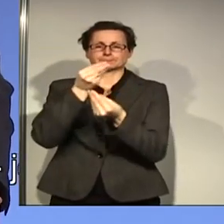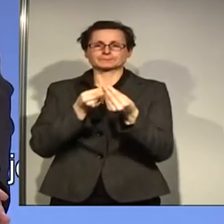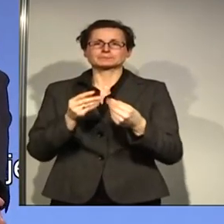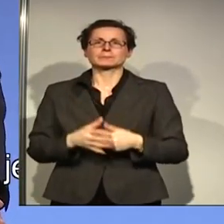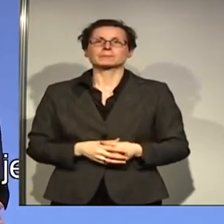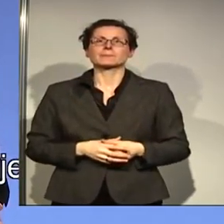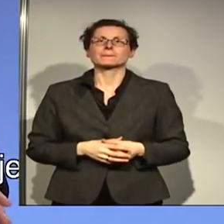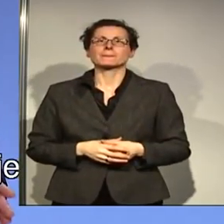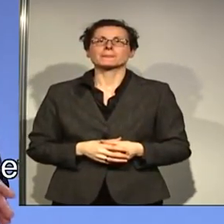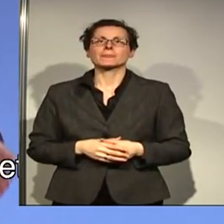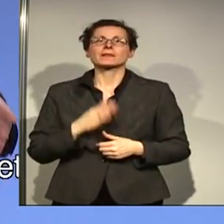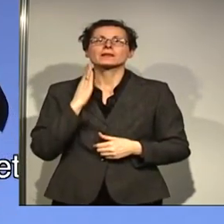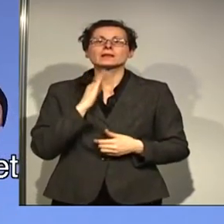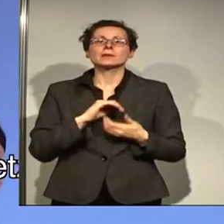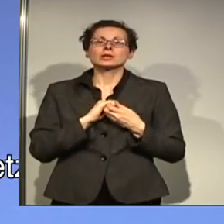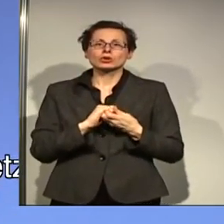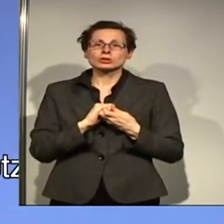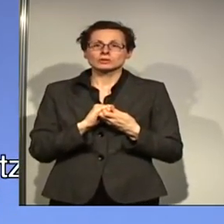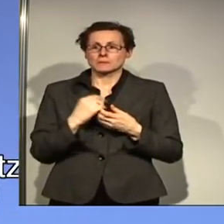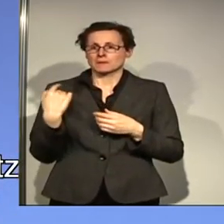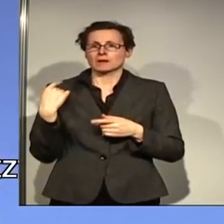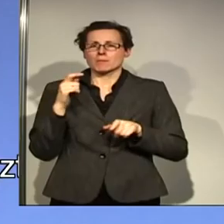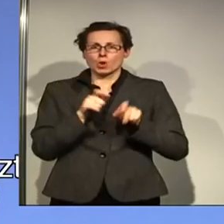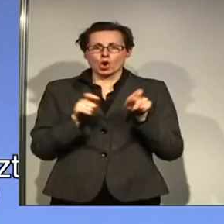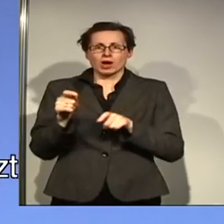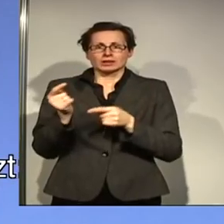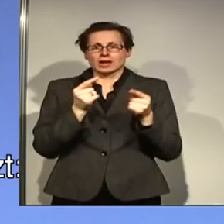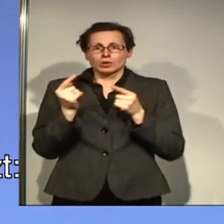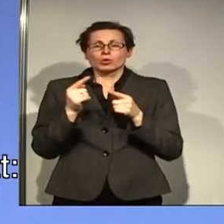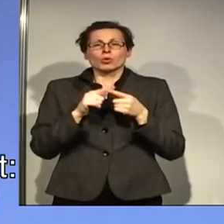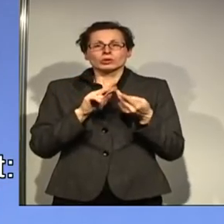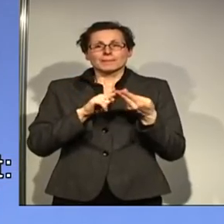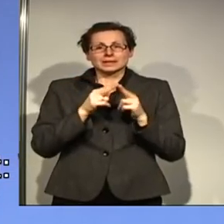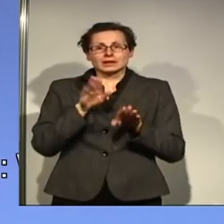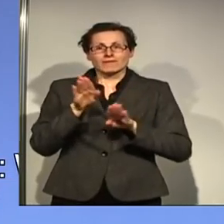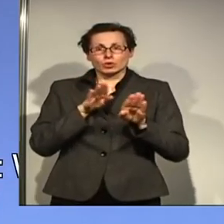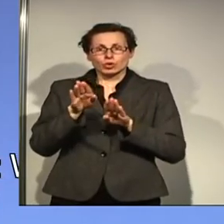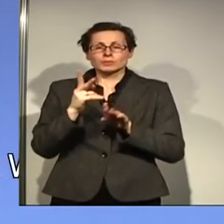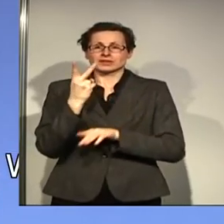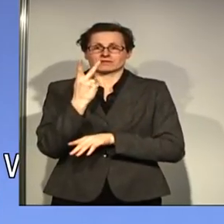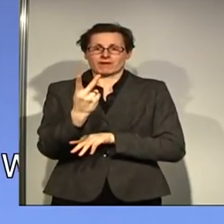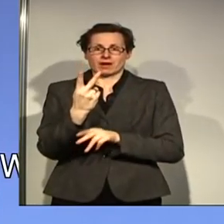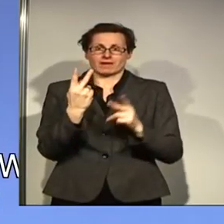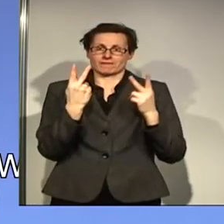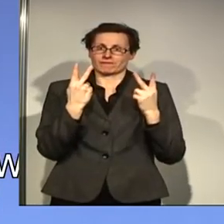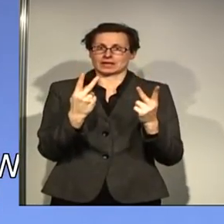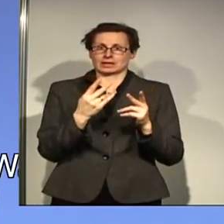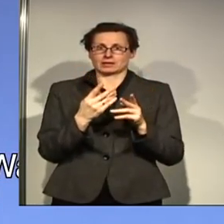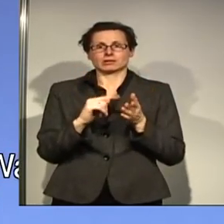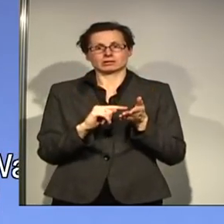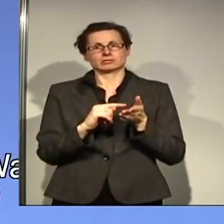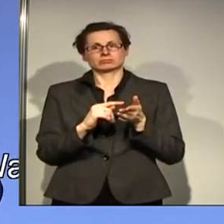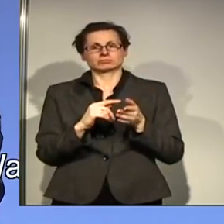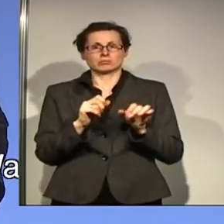Liebe Genossinnen und Genossen, mit den Bürgerdialogen und dem Mitgliedervotum im vergangenen Jahr haben wir es doch vorgemacht. Wir haben gezeigt,